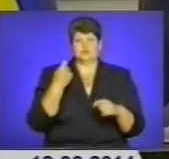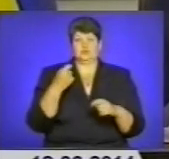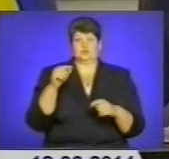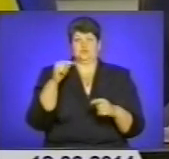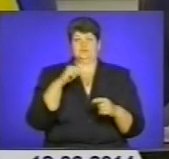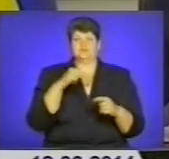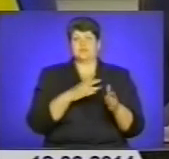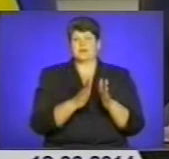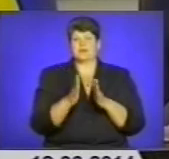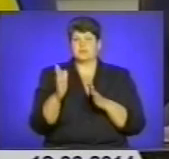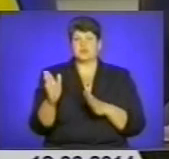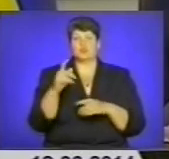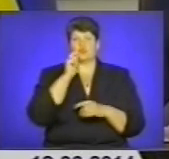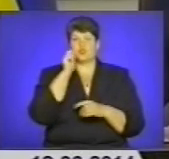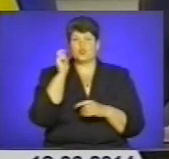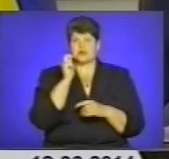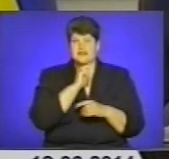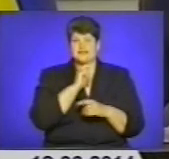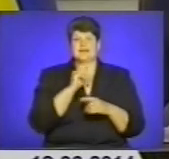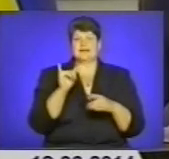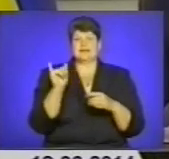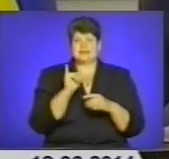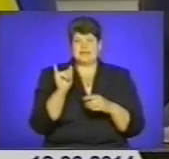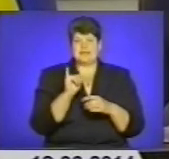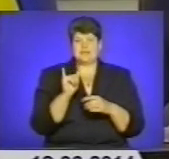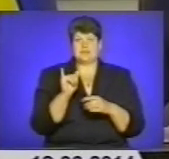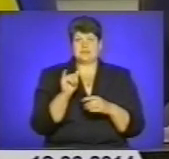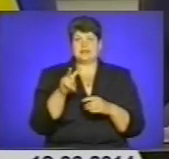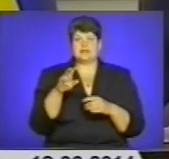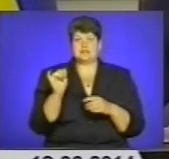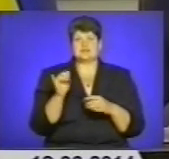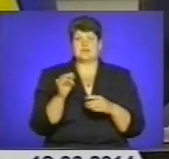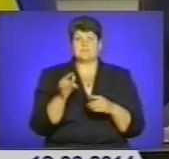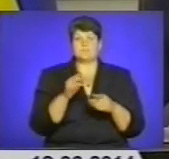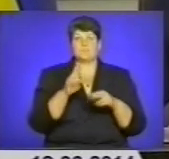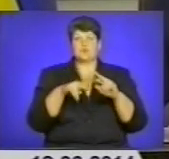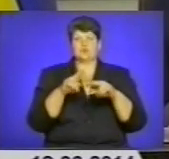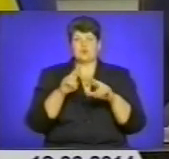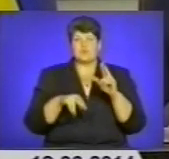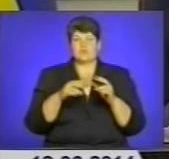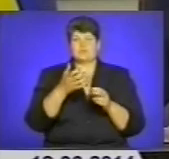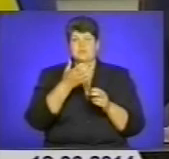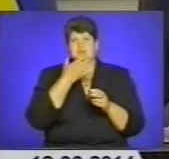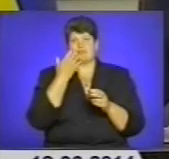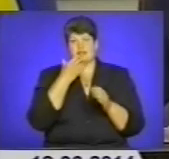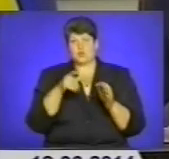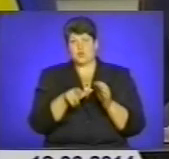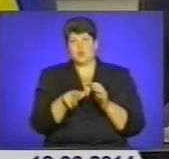надійного транзитера і легітимізувати побудову південного потоку,